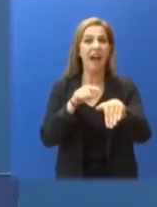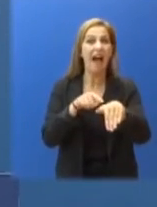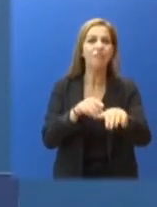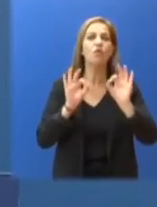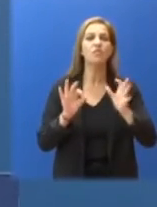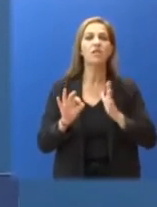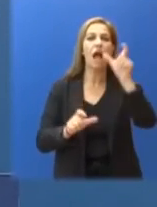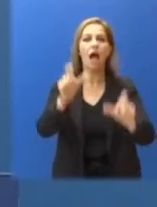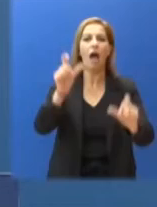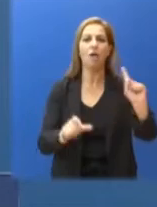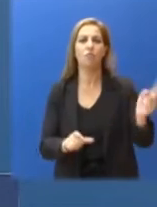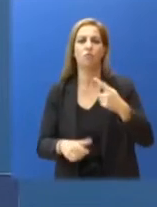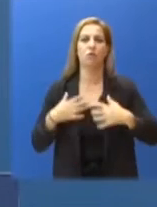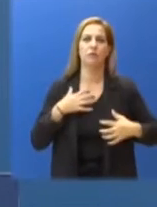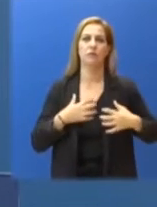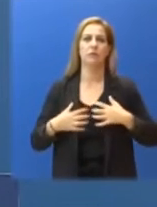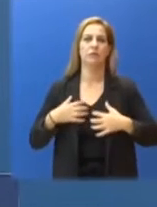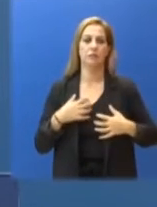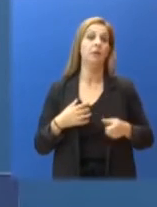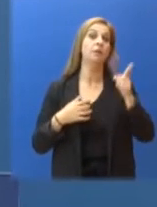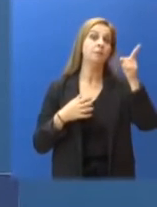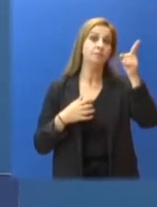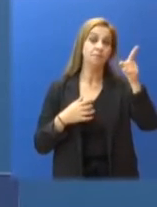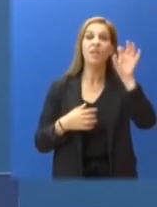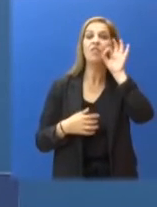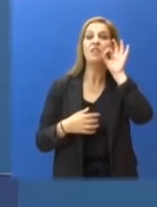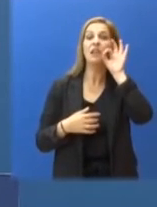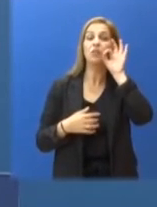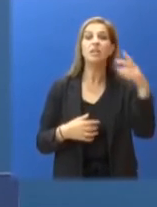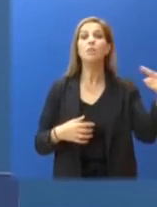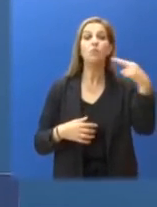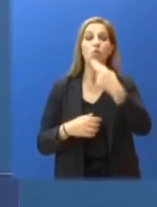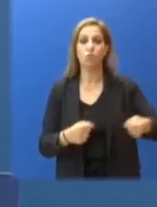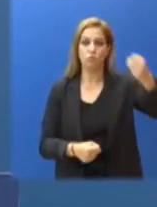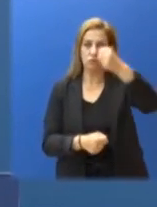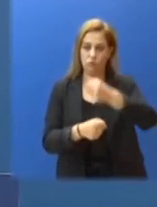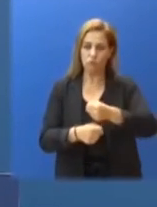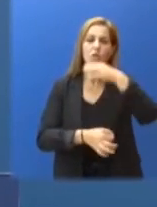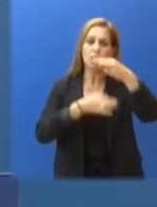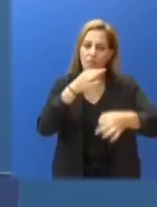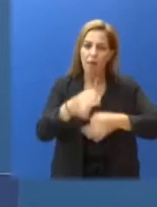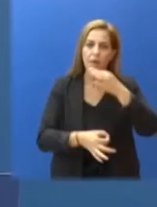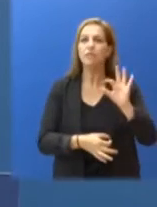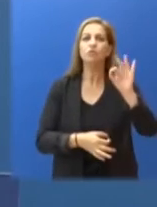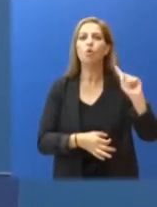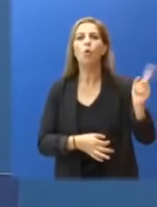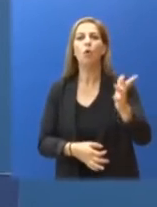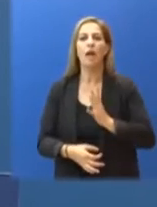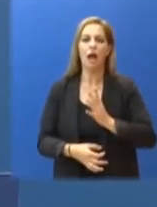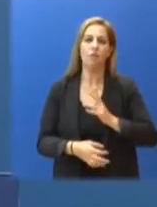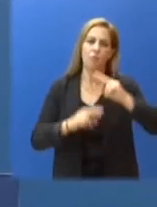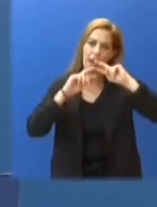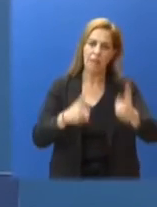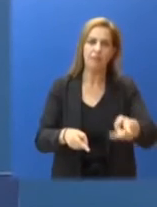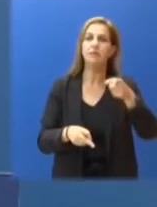Διεθνή Έκθεση Θεσσαλονίκης, ο Πρωθυπουργός θα απαντήσει στις ανησυχίες, τα προβλήματα, αλλά και στις προσδοκίες της ζώσας